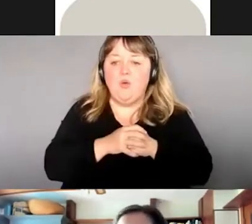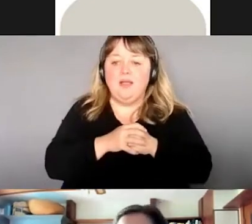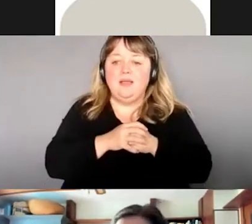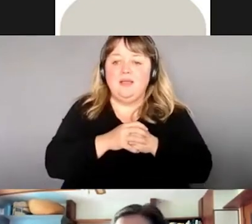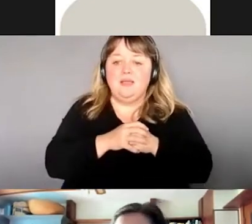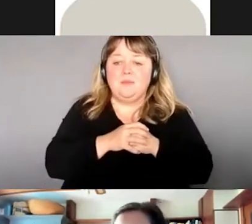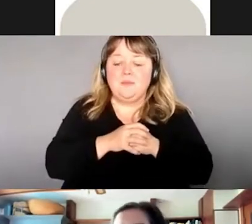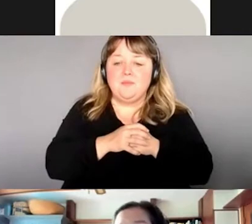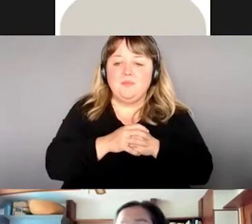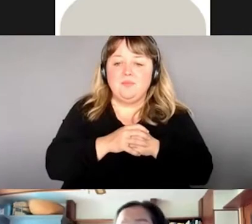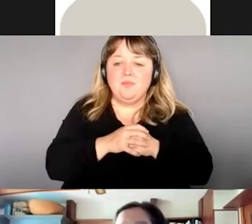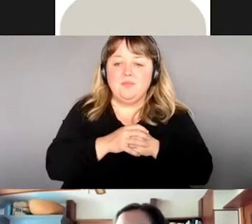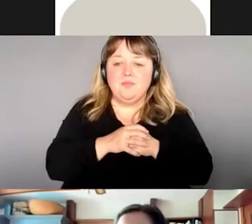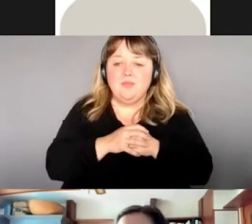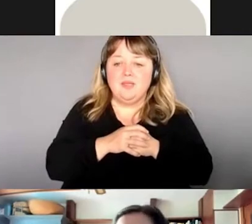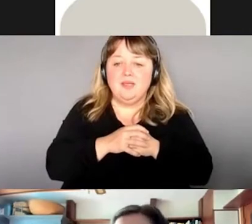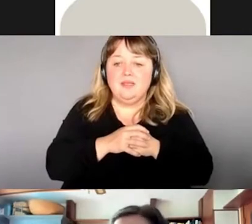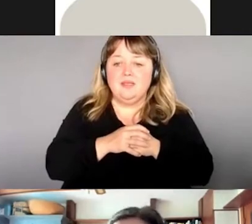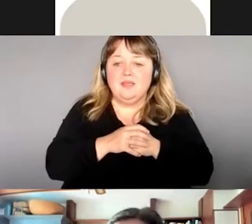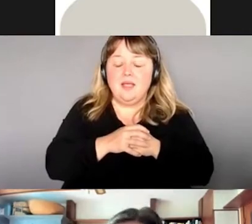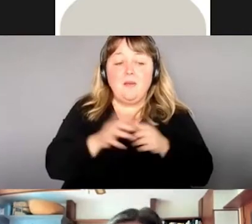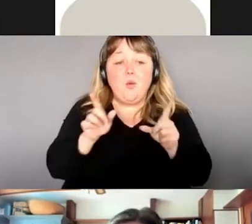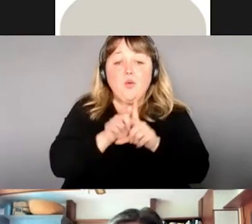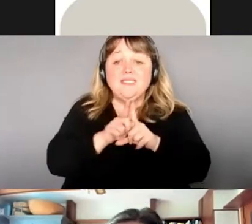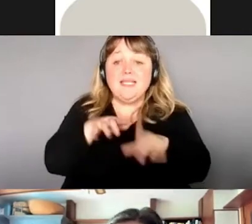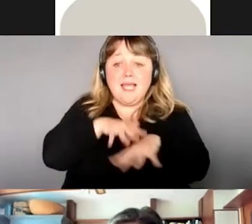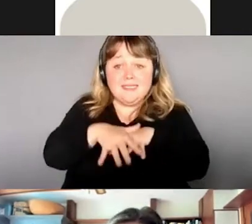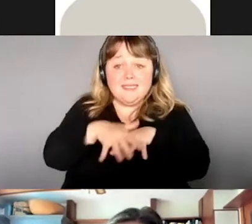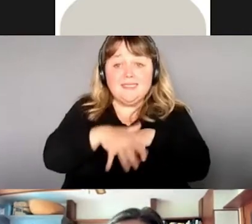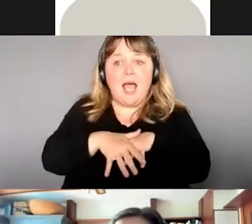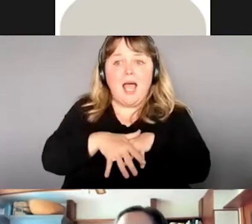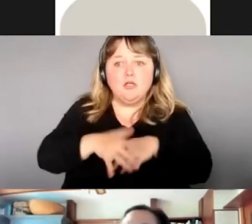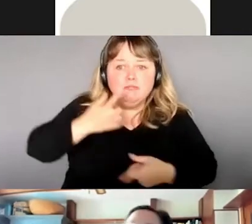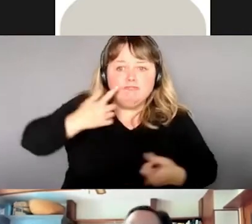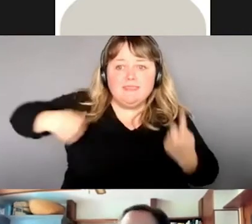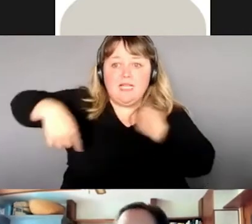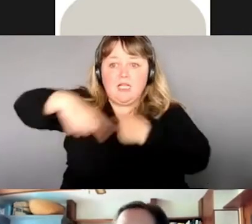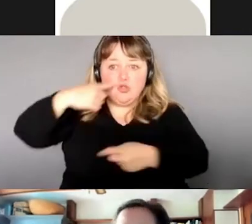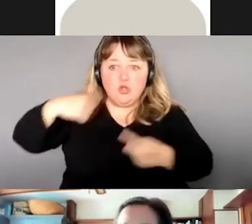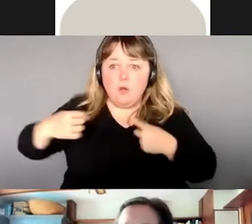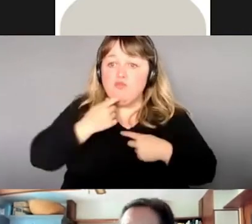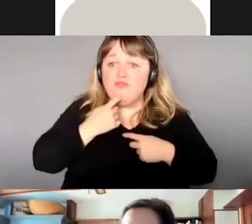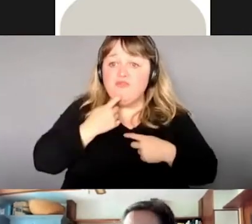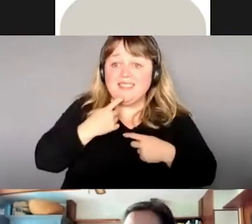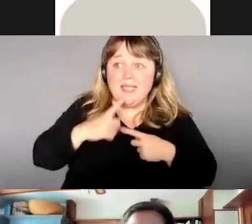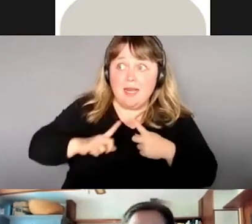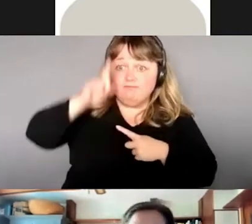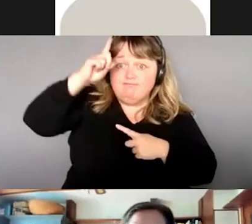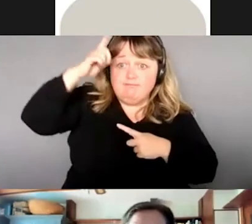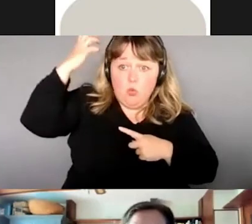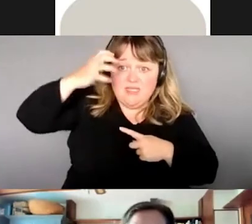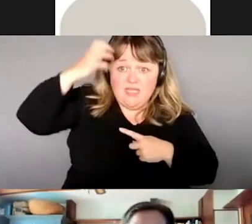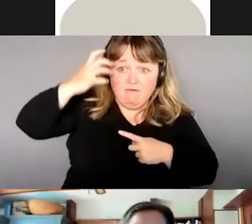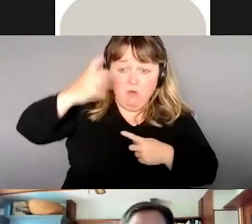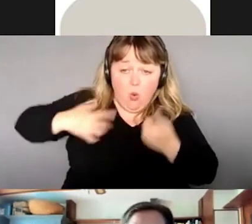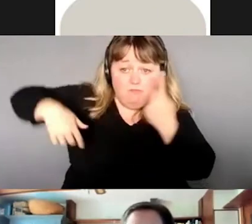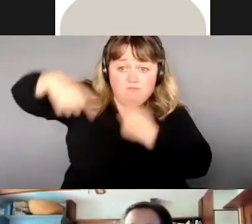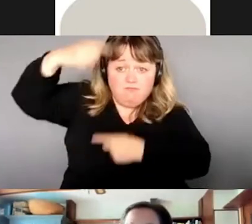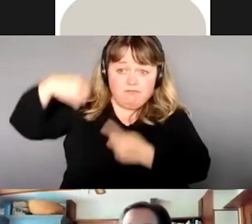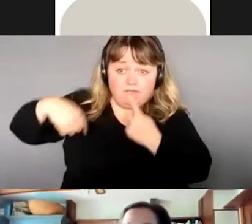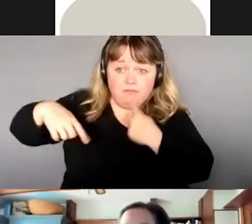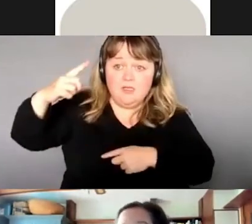qu'il aide à augmenter la circulation sanguine au cerveau, il aide aussi à la